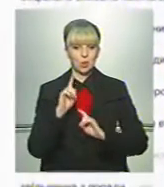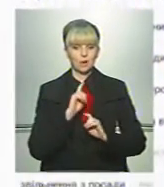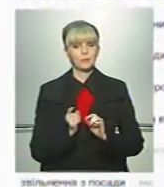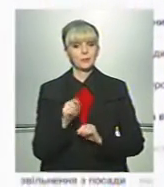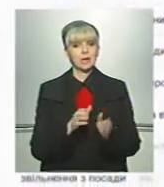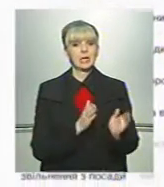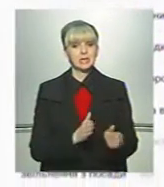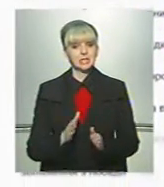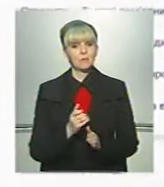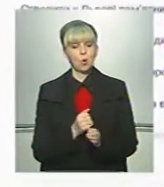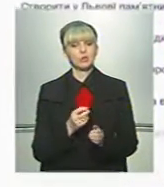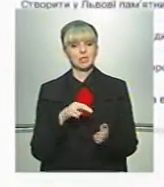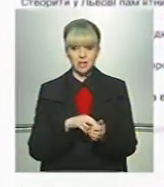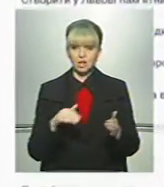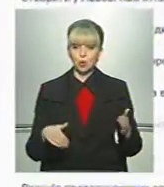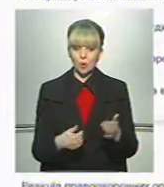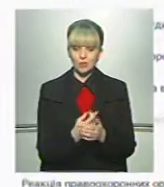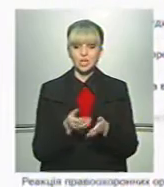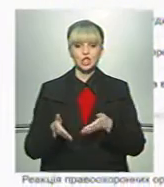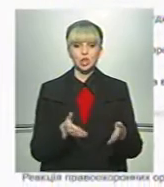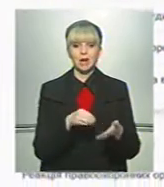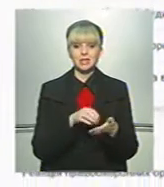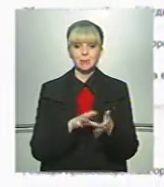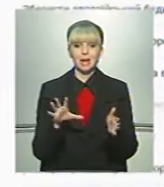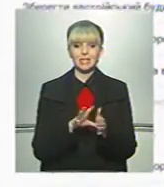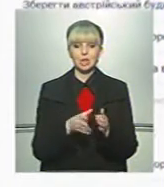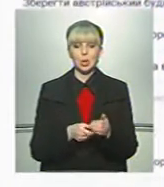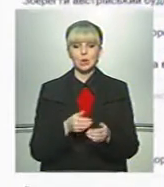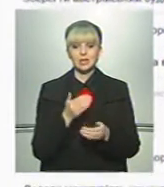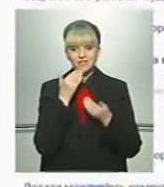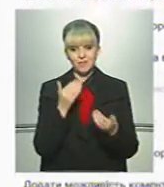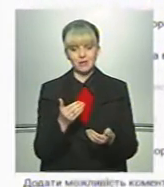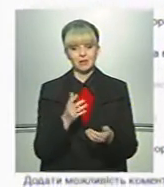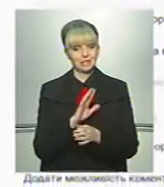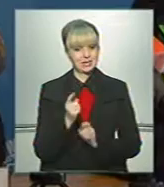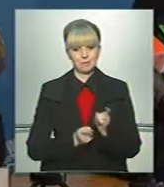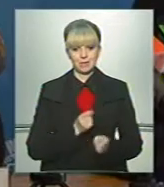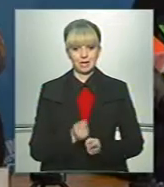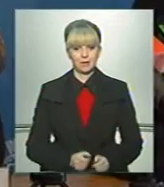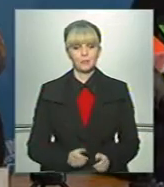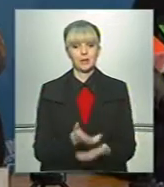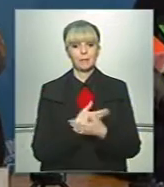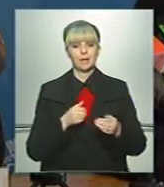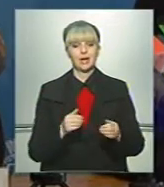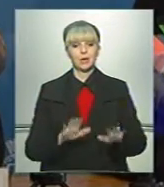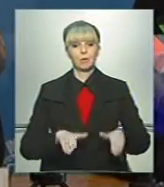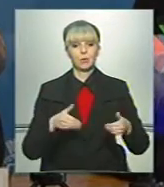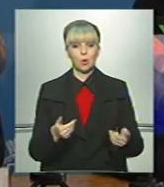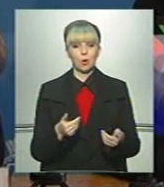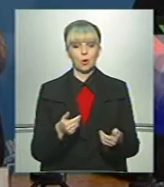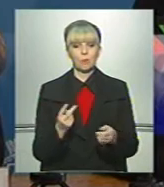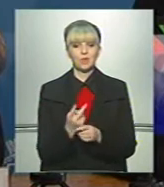Утім, система хоч і стала інноваційною, та шляхи реєстрації електронного звернення не змінилися. Ми пропонуємо подвійну